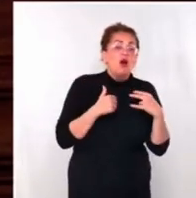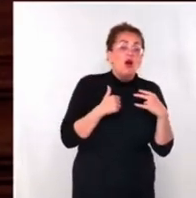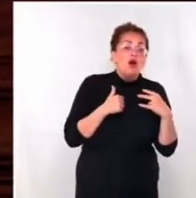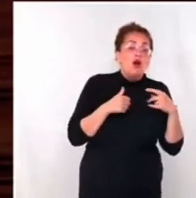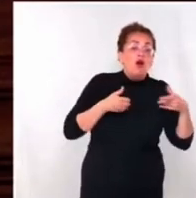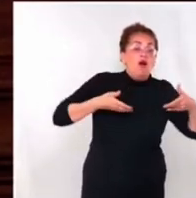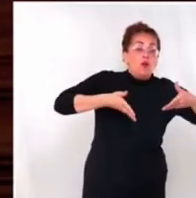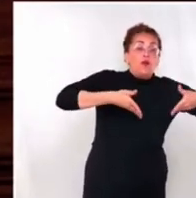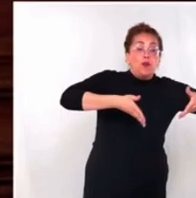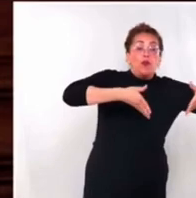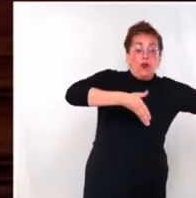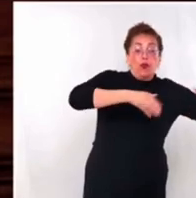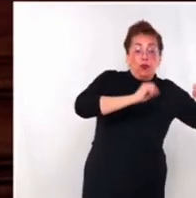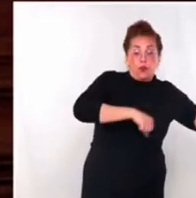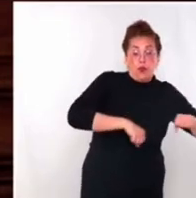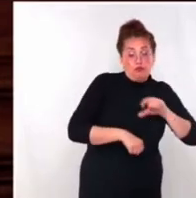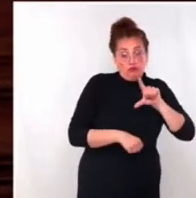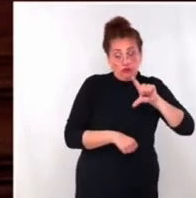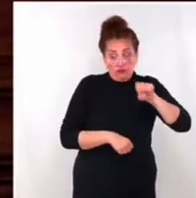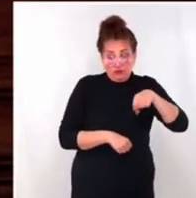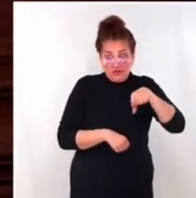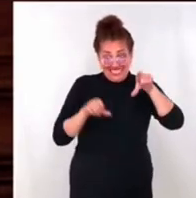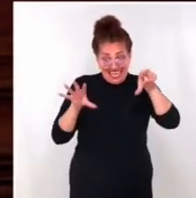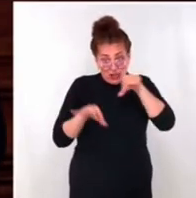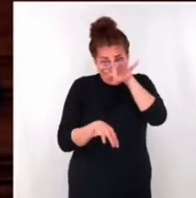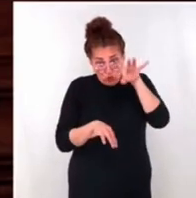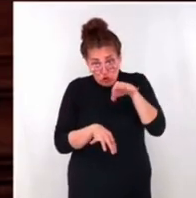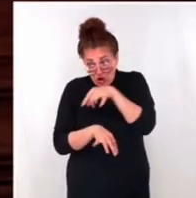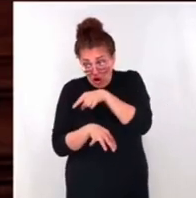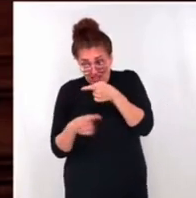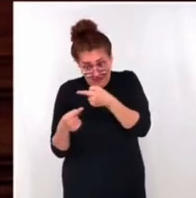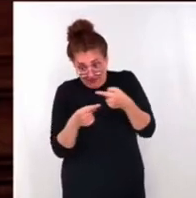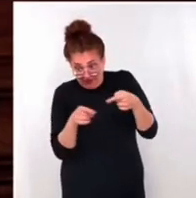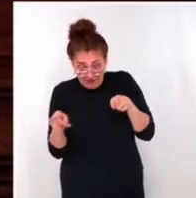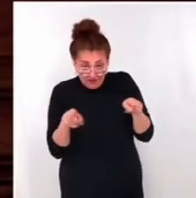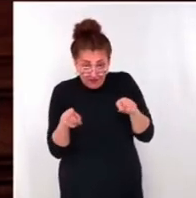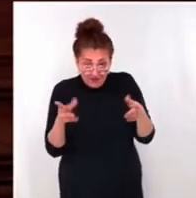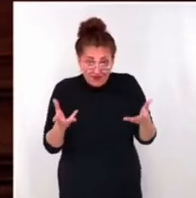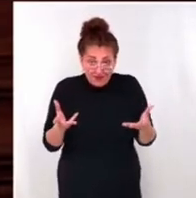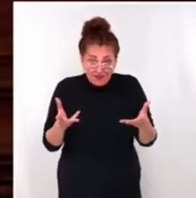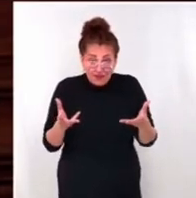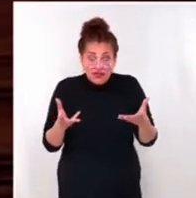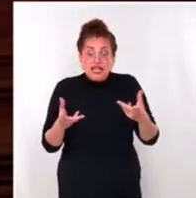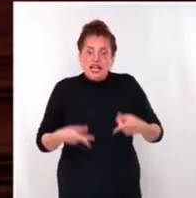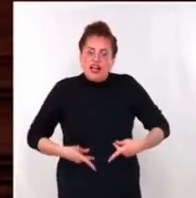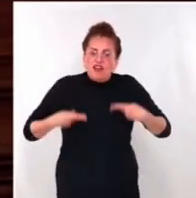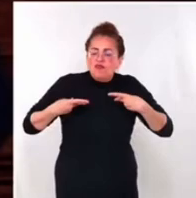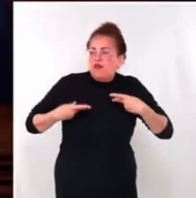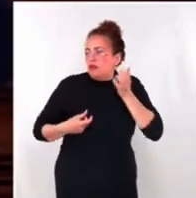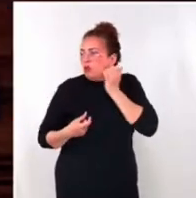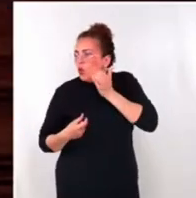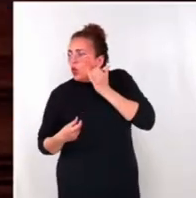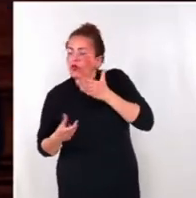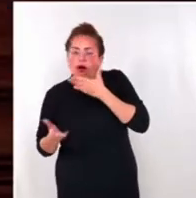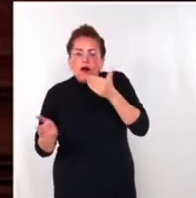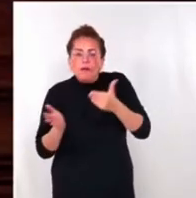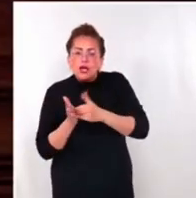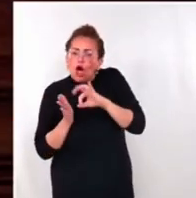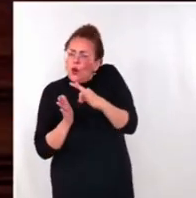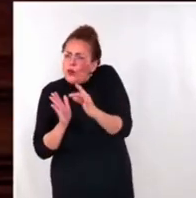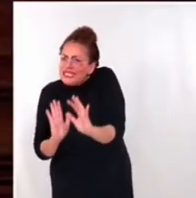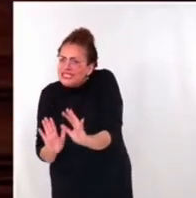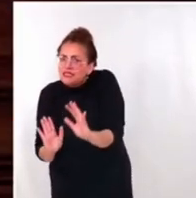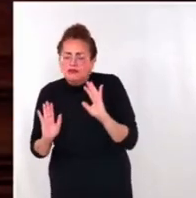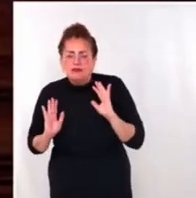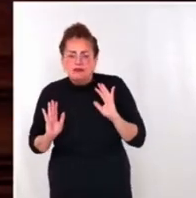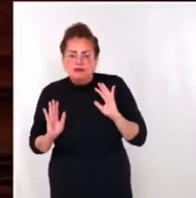Ça représente 2,7% des voies de circulation. Donc que ce soit une amélioration du cadre de vie, bien évidemment, mais que ce soit mis au registre, là